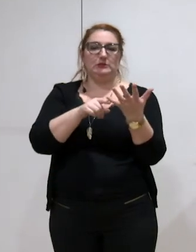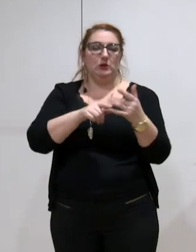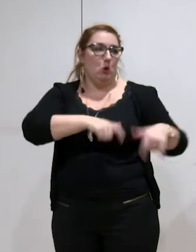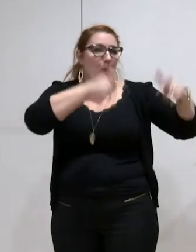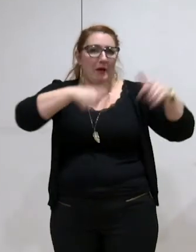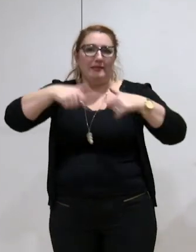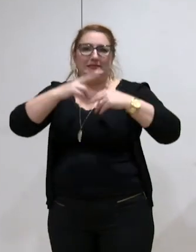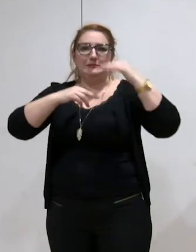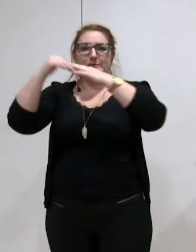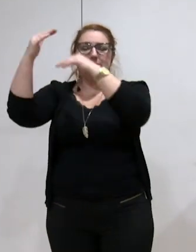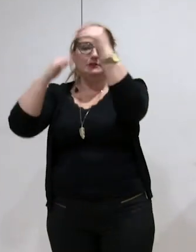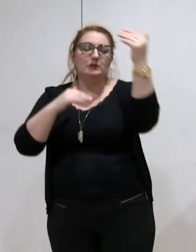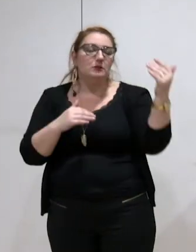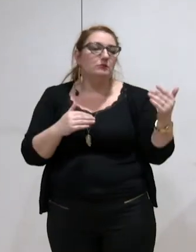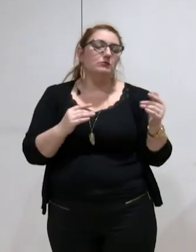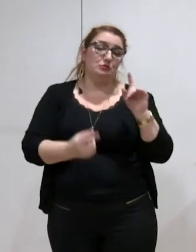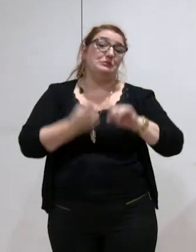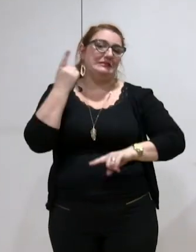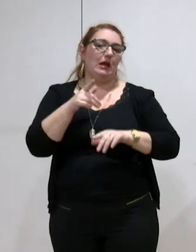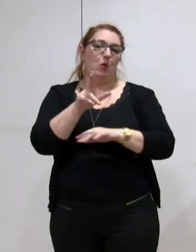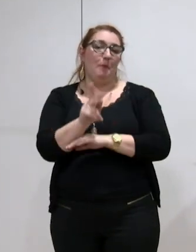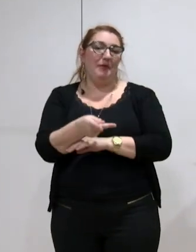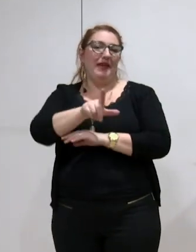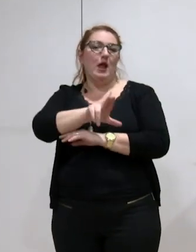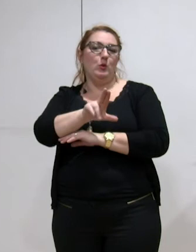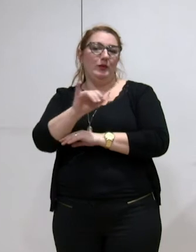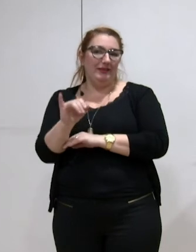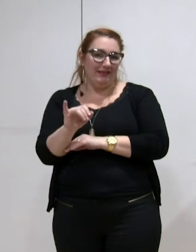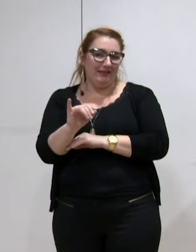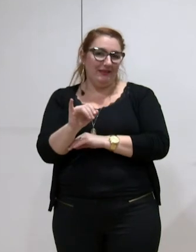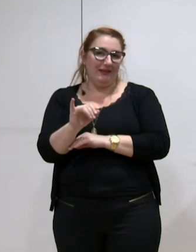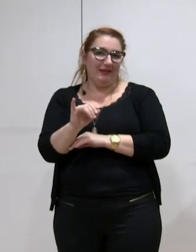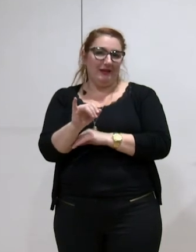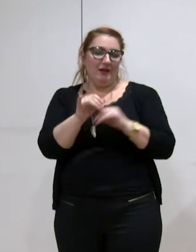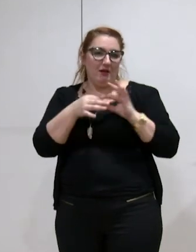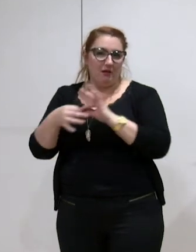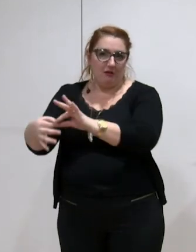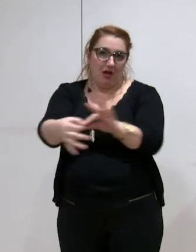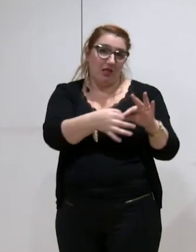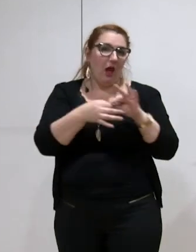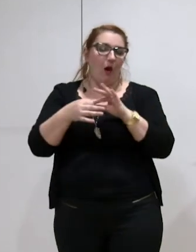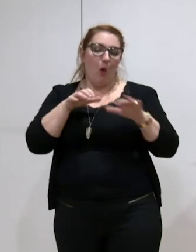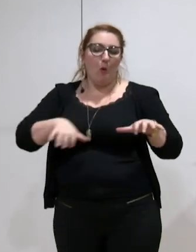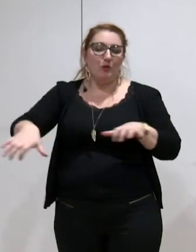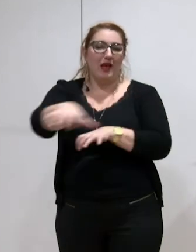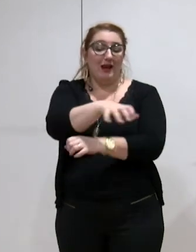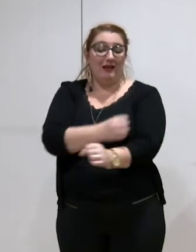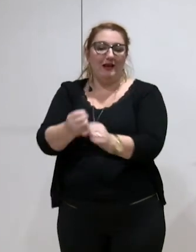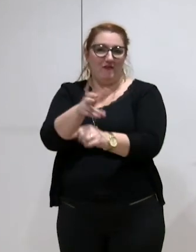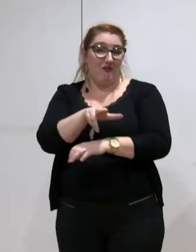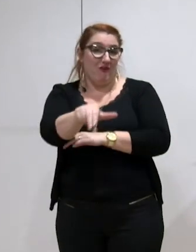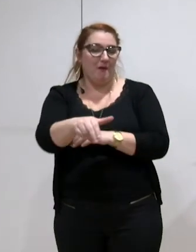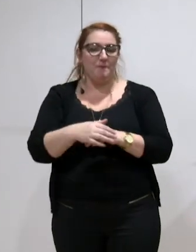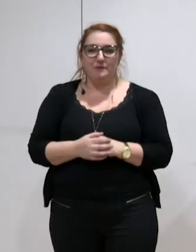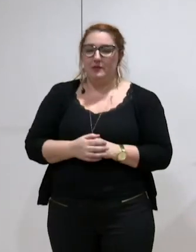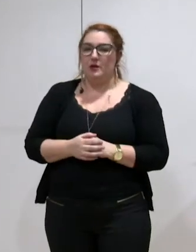essentiellement la compétence du plan local d'urbanisme et du plan local d'urbanisme intercommunal qui va maintenant être créé, liées